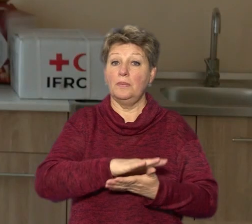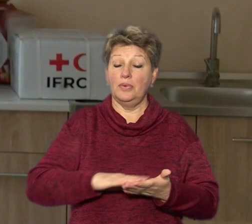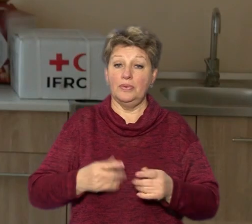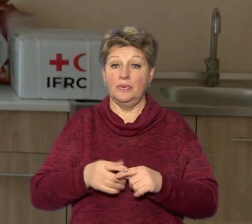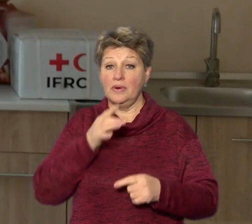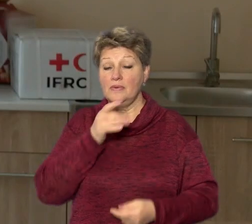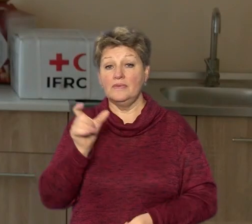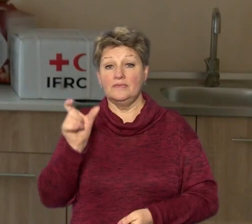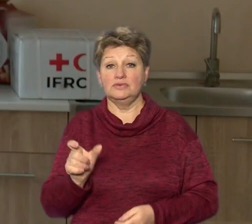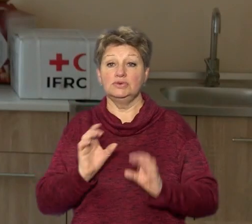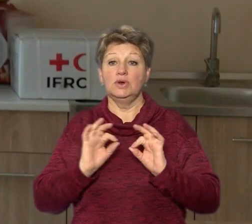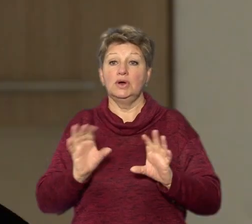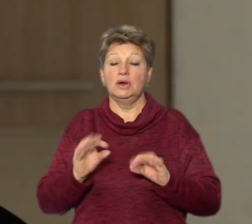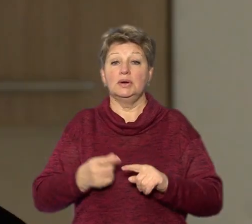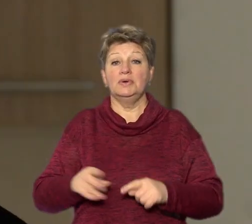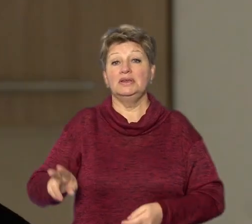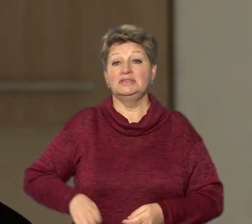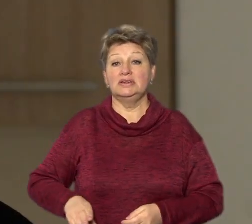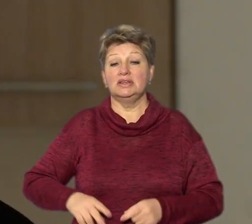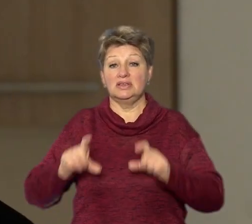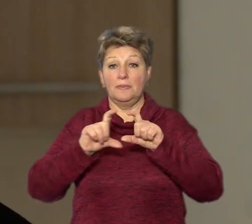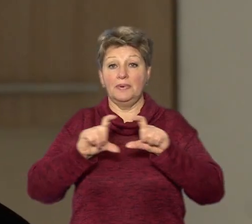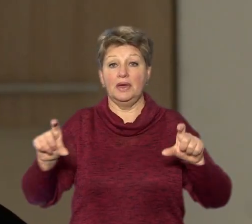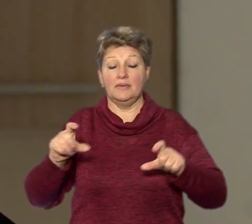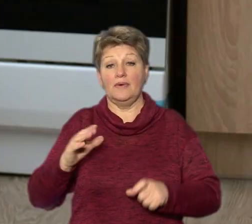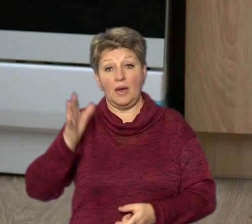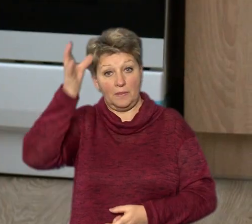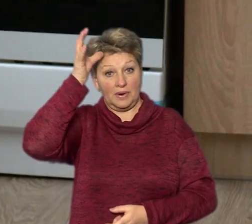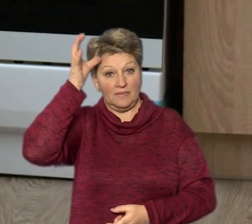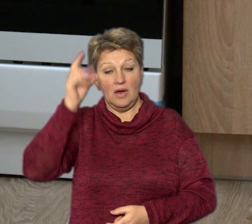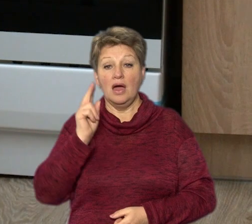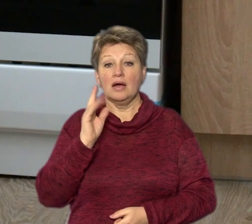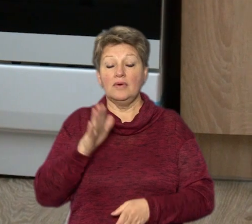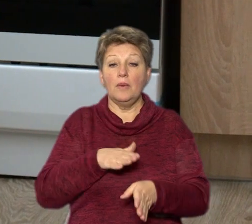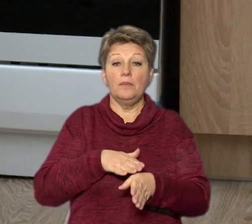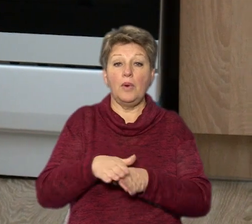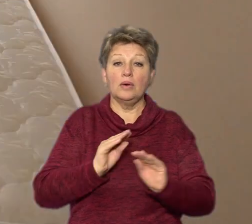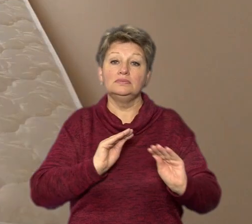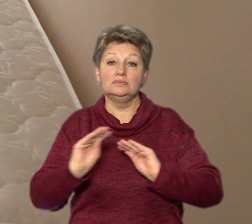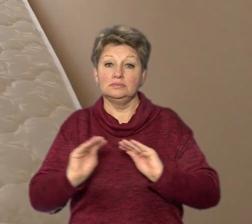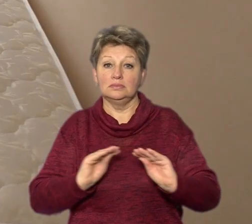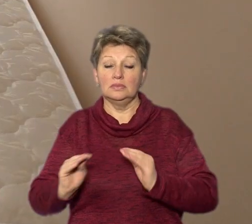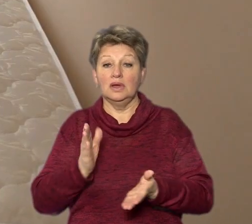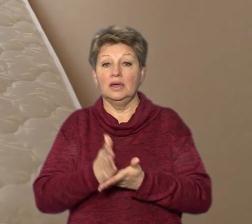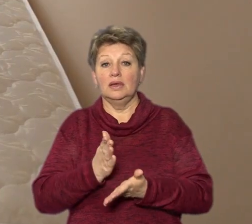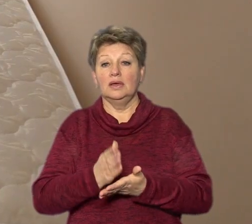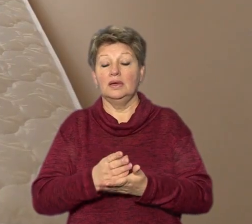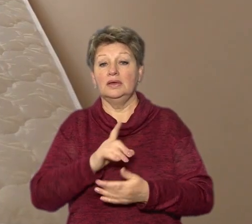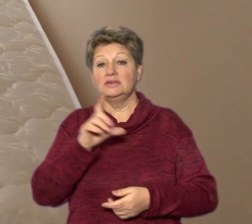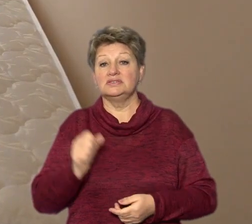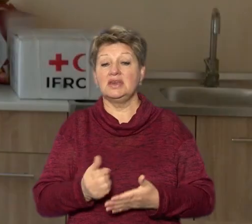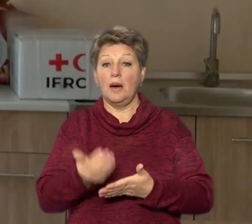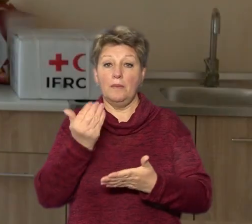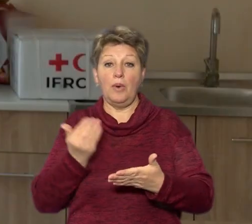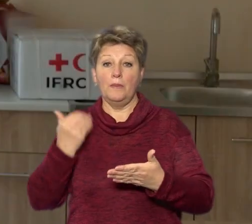розповів директор департаменту освіти та гуманітарної політики Богдан Білов. Каже, квартири повністю укомплектовані, в них розміщують за попереднім